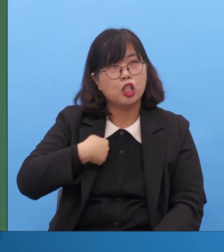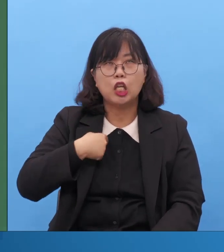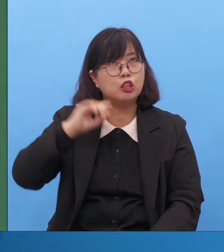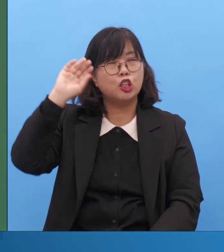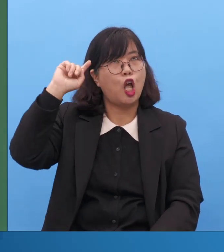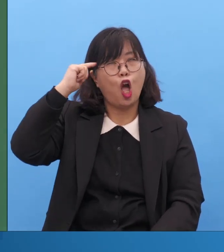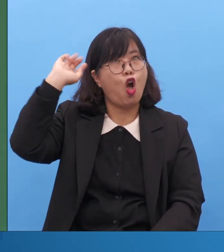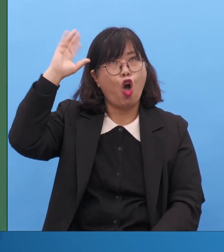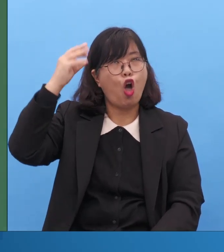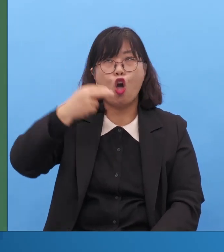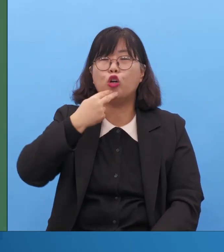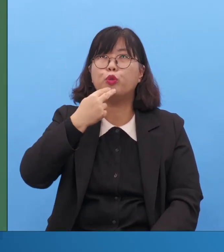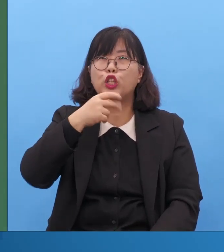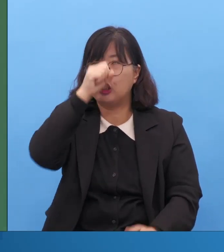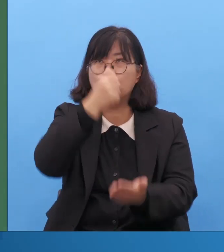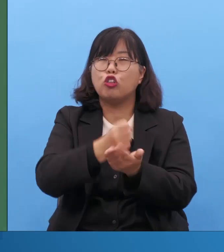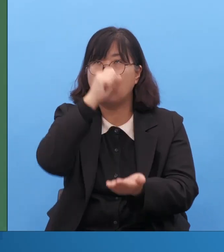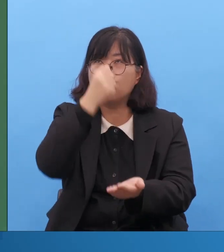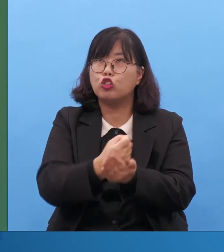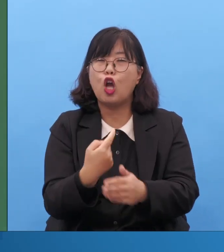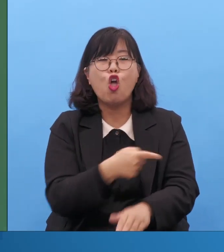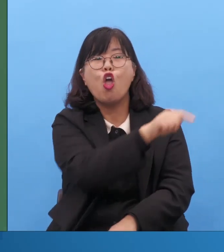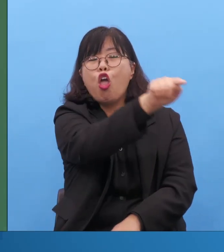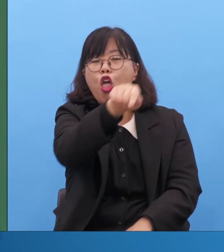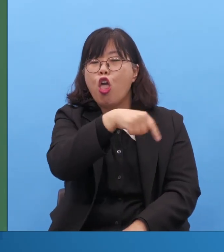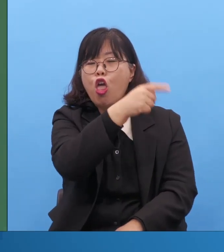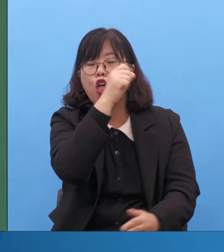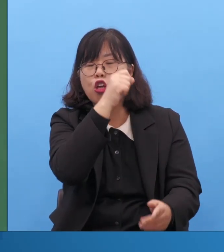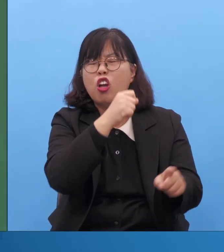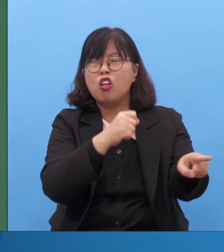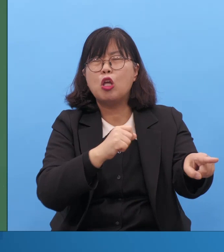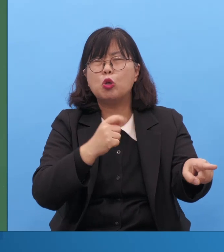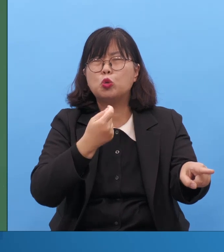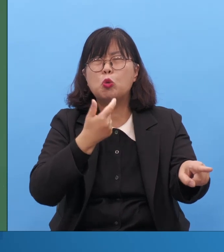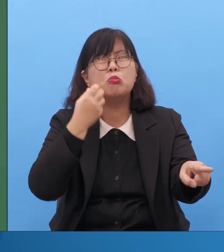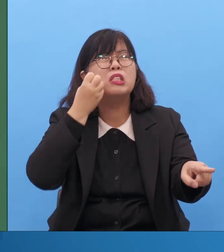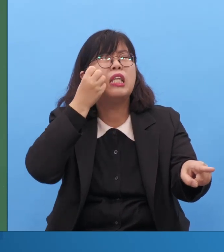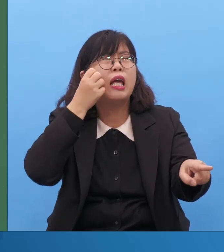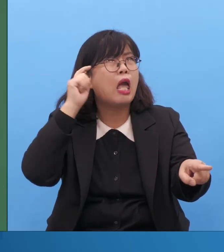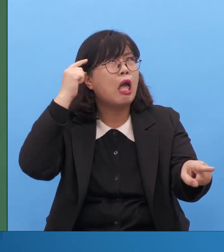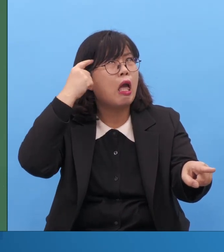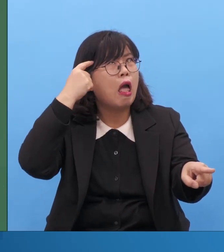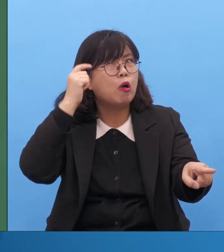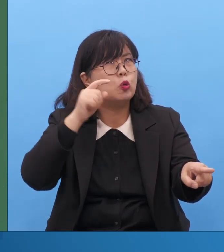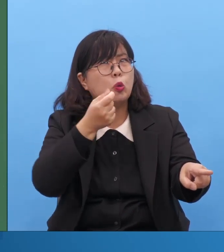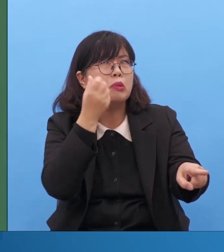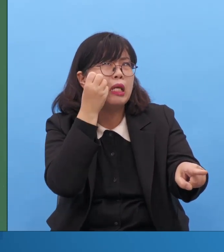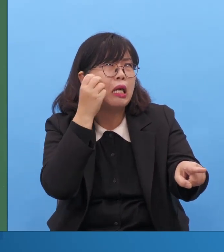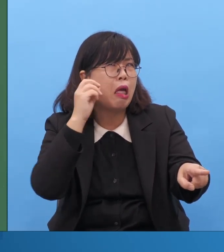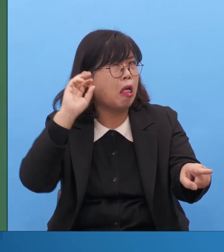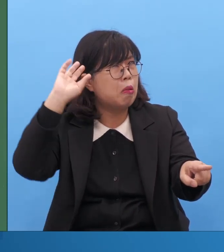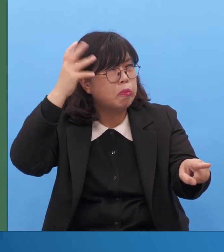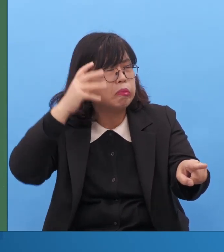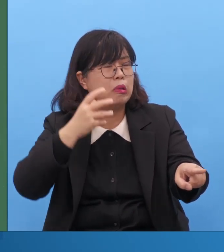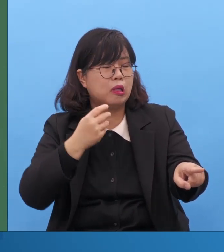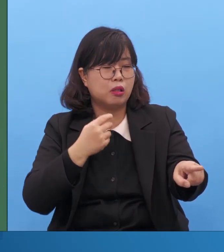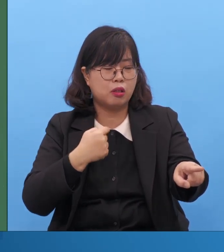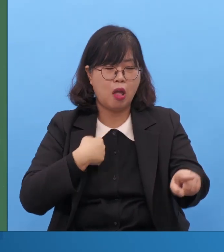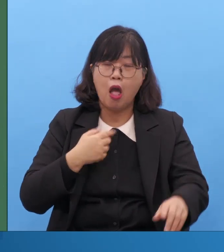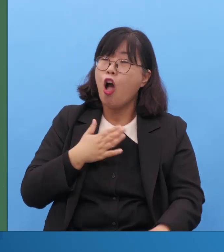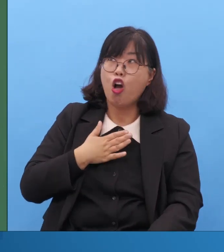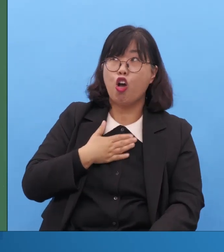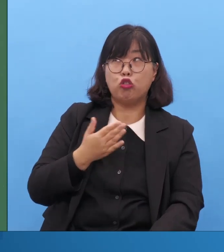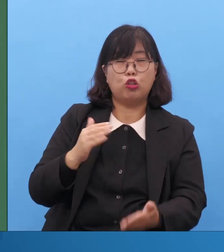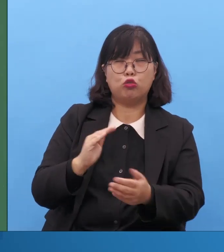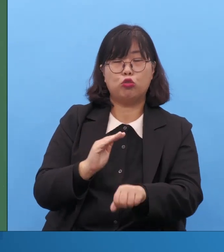사람이 아무 잘못 없는데 갖다 놨다는 거야 그리고 여기 우리 아버지 어머니 저거 저거도 돌았다 나를